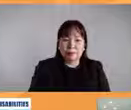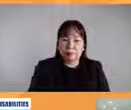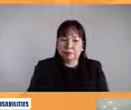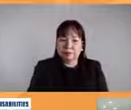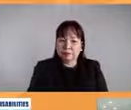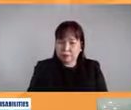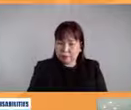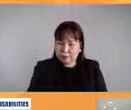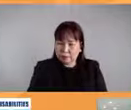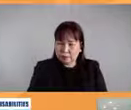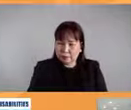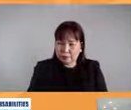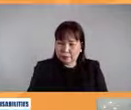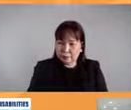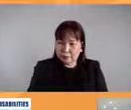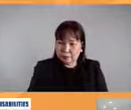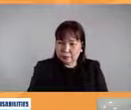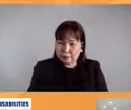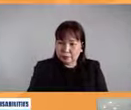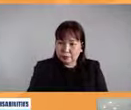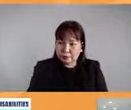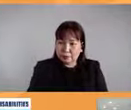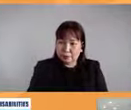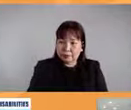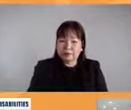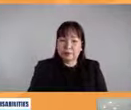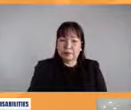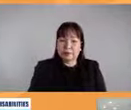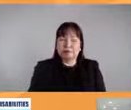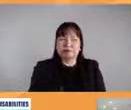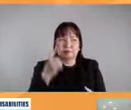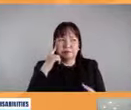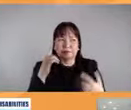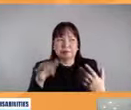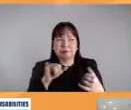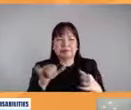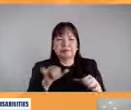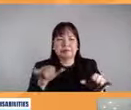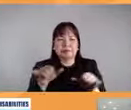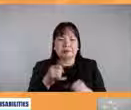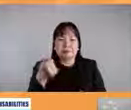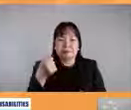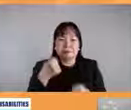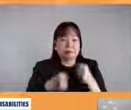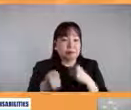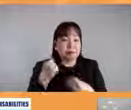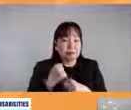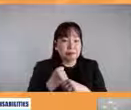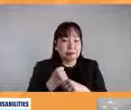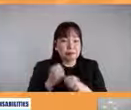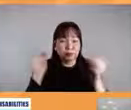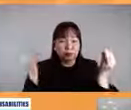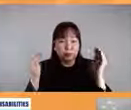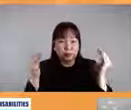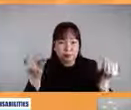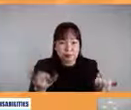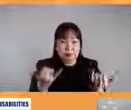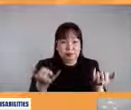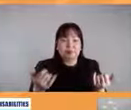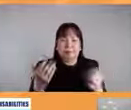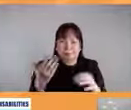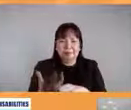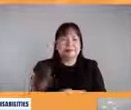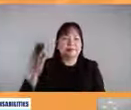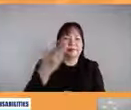with 10 years ago, malaki na malaki na ang inunlag